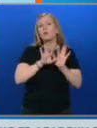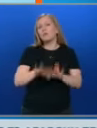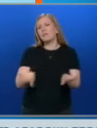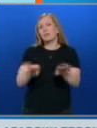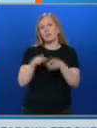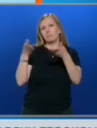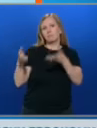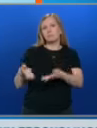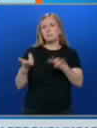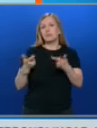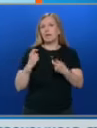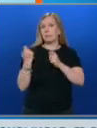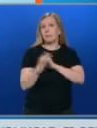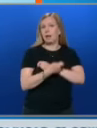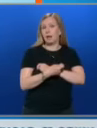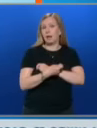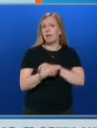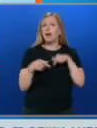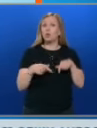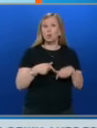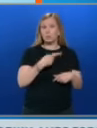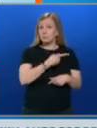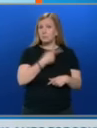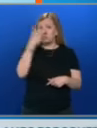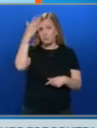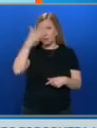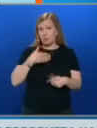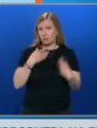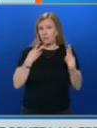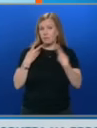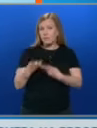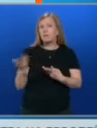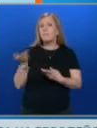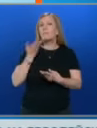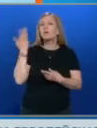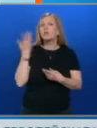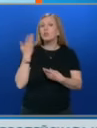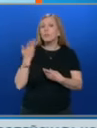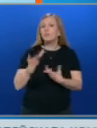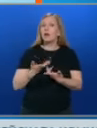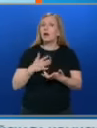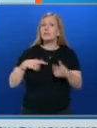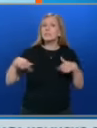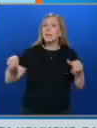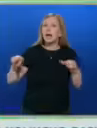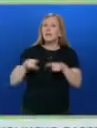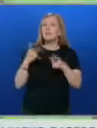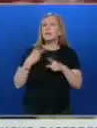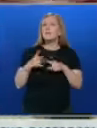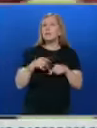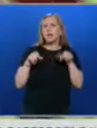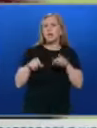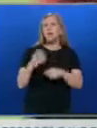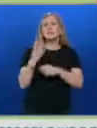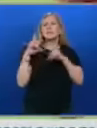съблекалнята, а и той лично е видял, че стаята е била в много-много по-чист вид от гледна точка на хигиената и не може да отговаря за снимката,